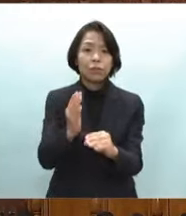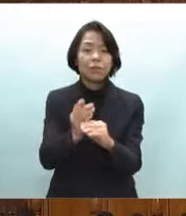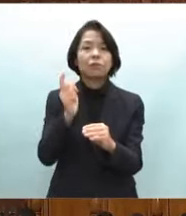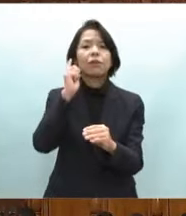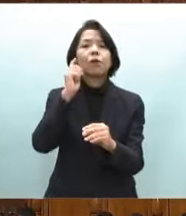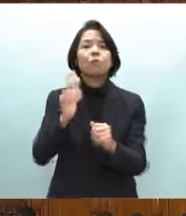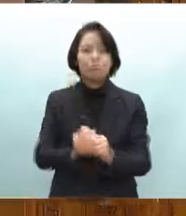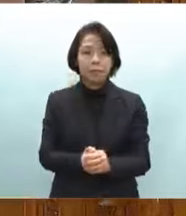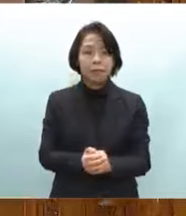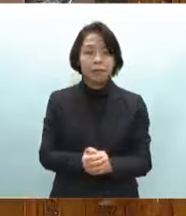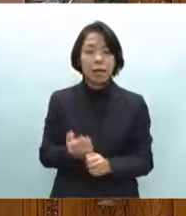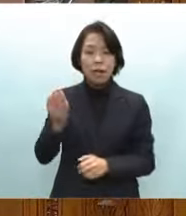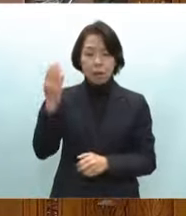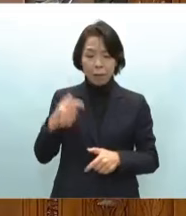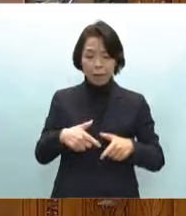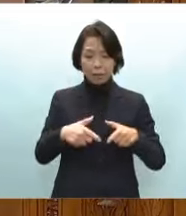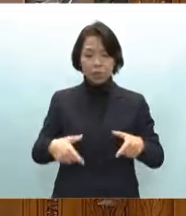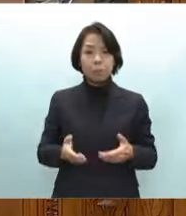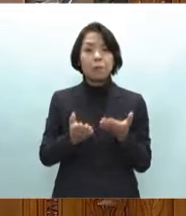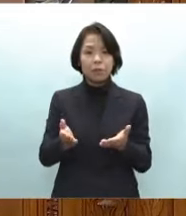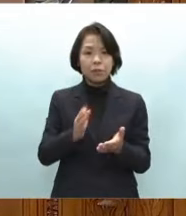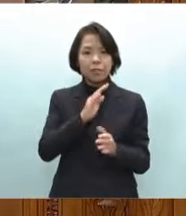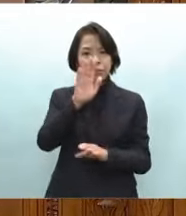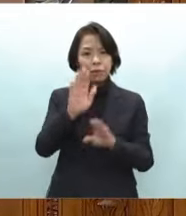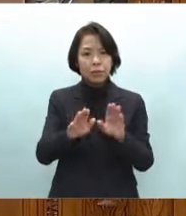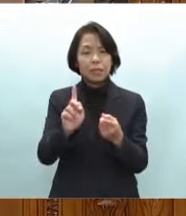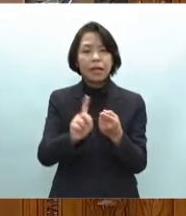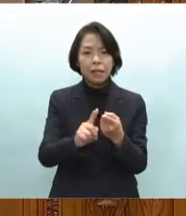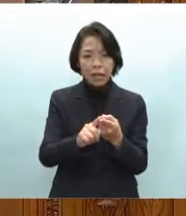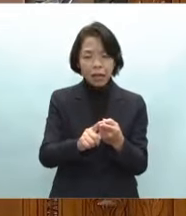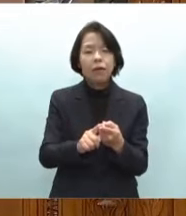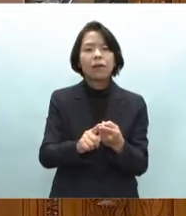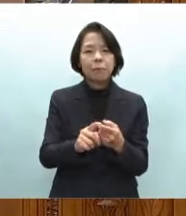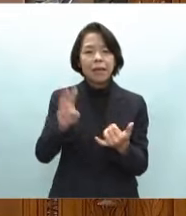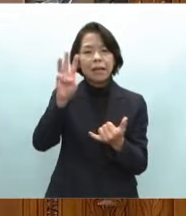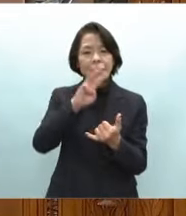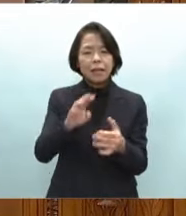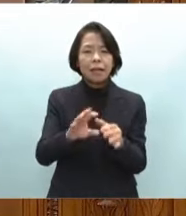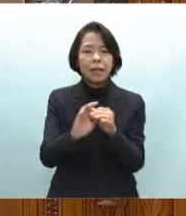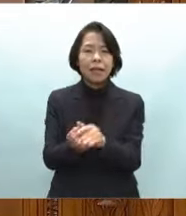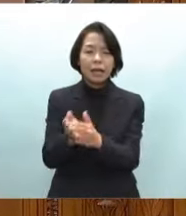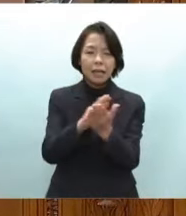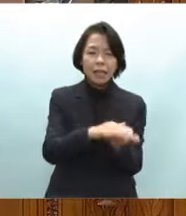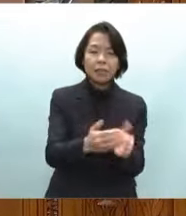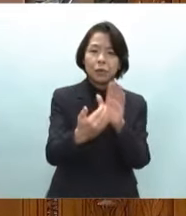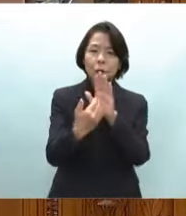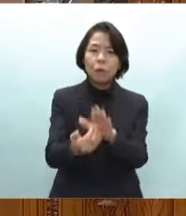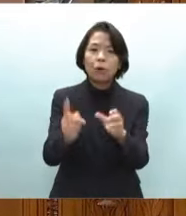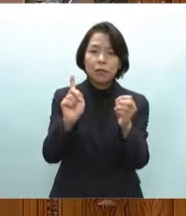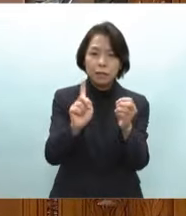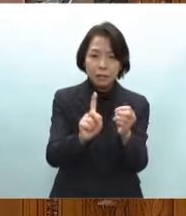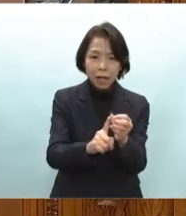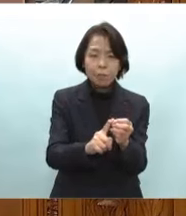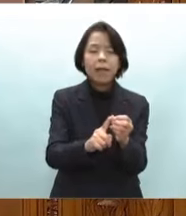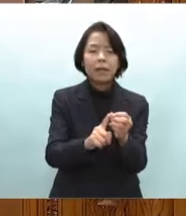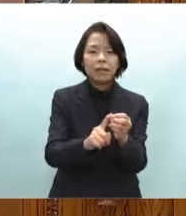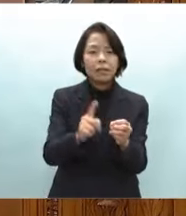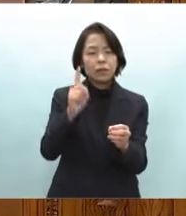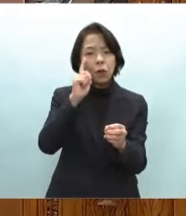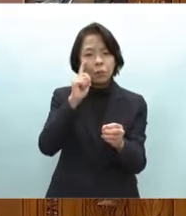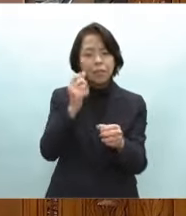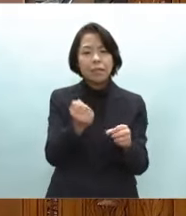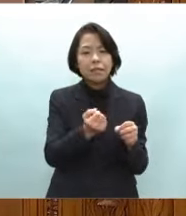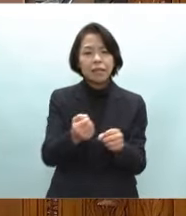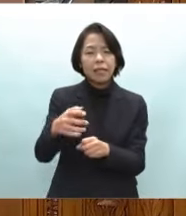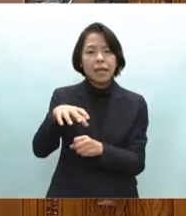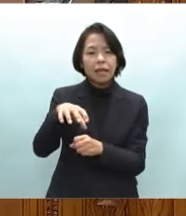熊本地震の実態を踏まえ災害関連死を何としても防止するためみなし避難所の利用額の